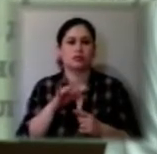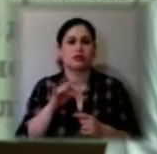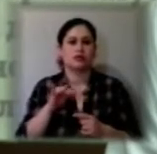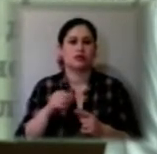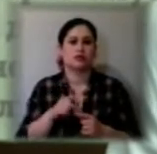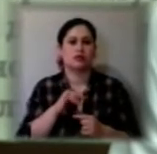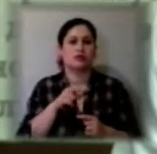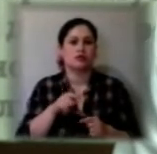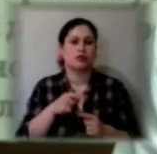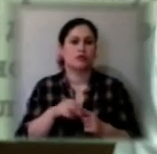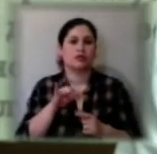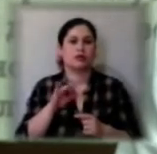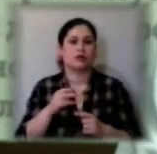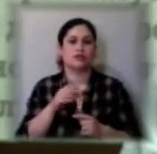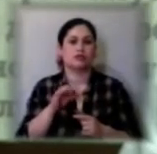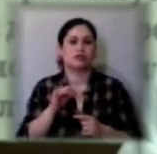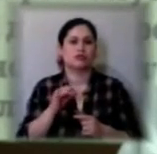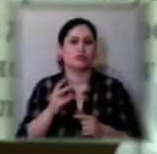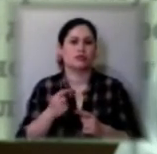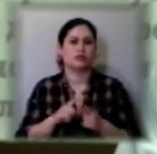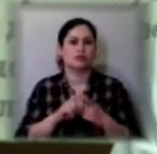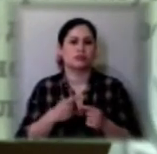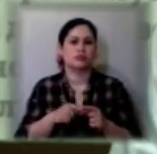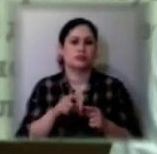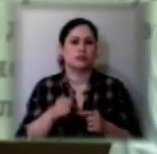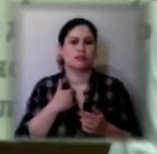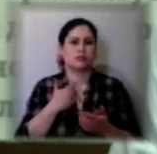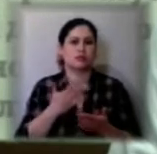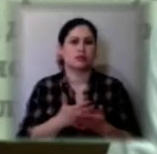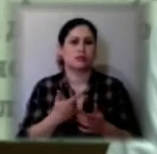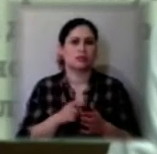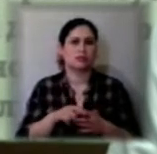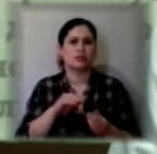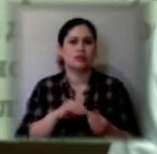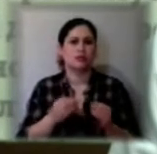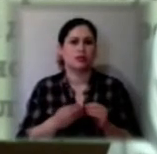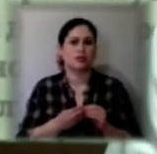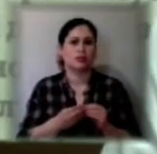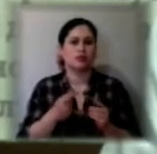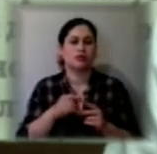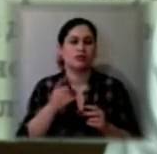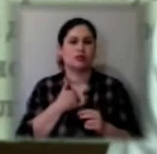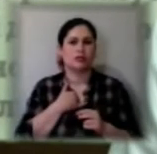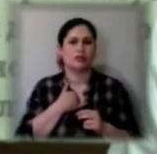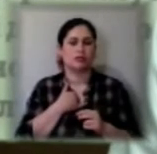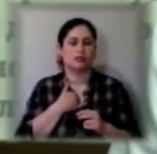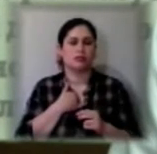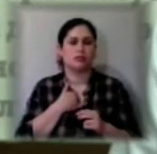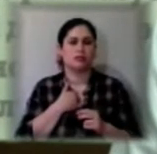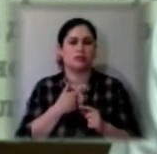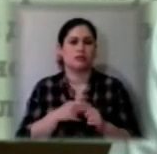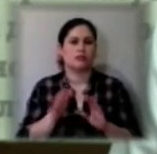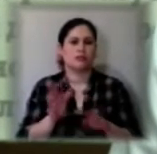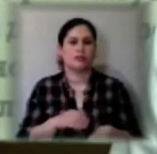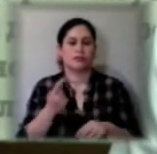і не підлягає відшкодування. У зв'язку з цим у нас виникли великі проблеми. І нам після першого